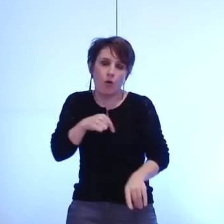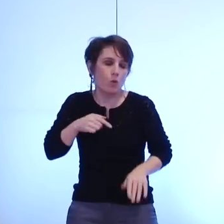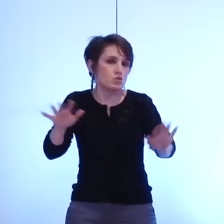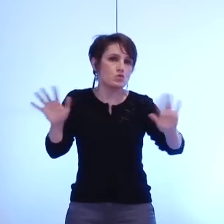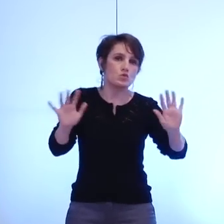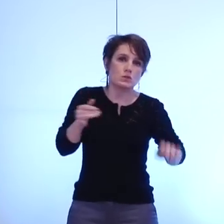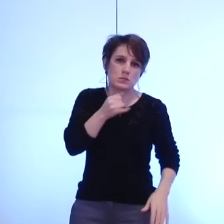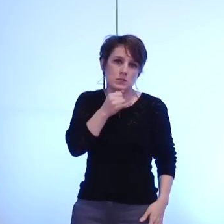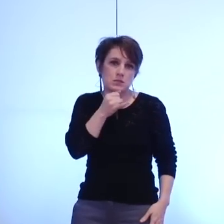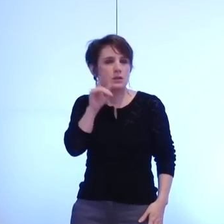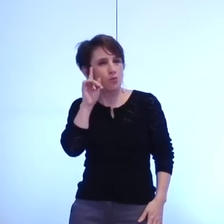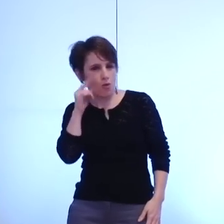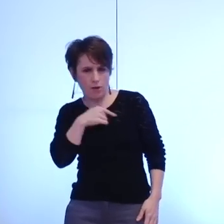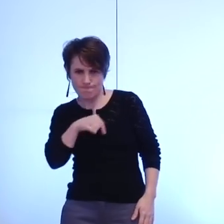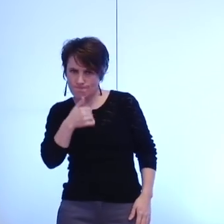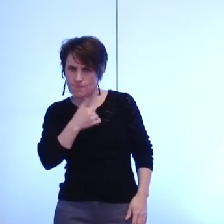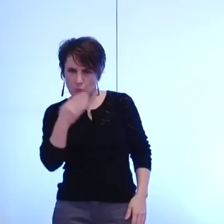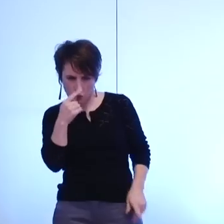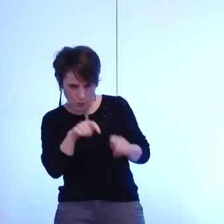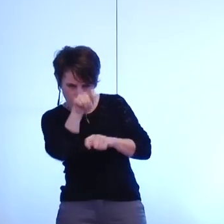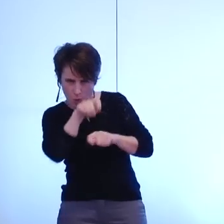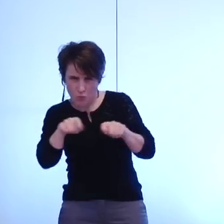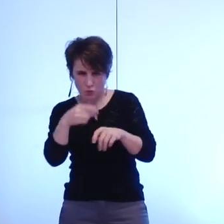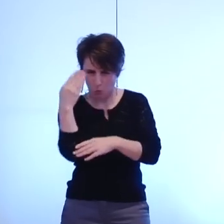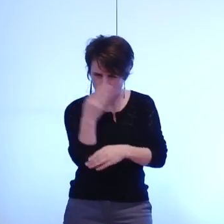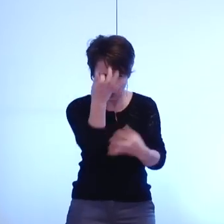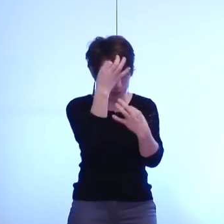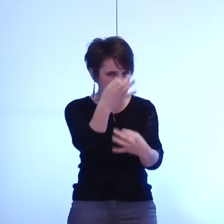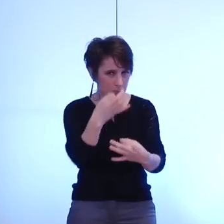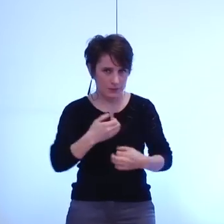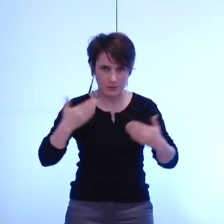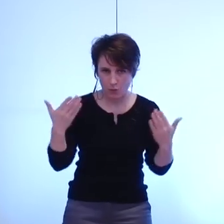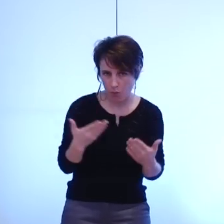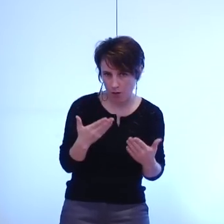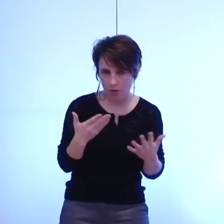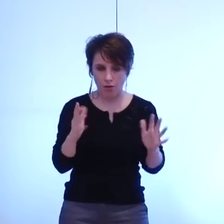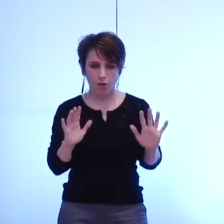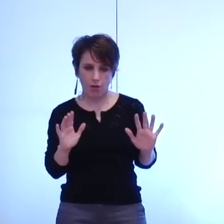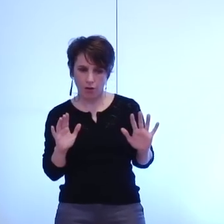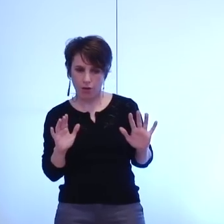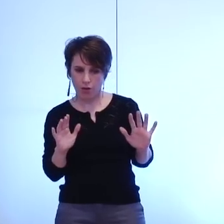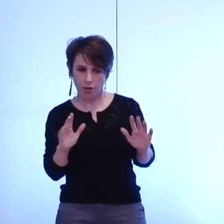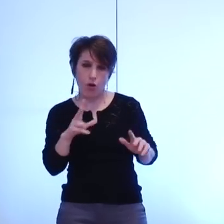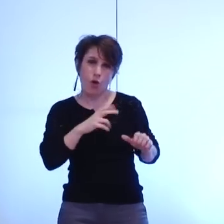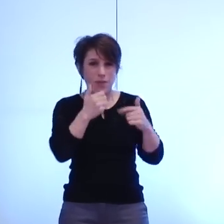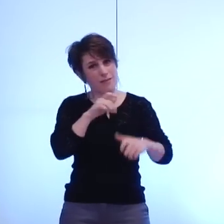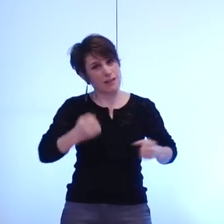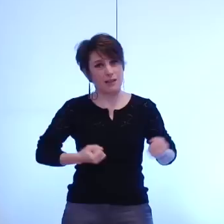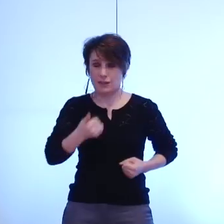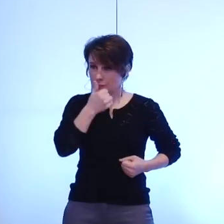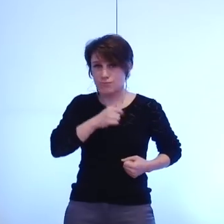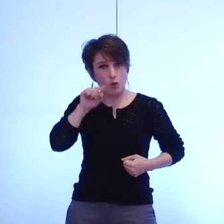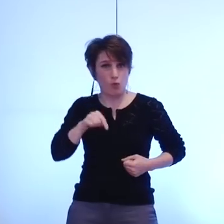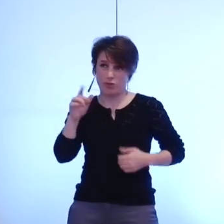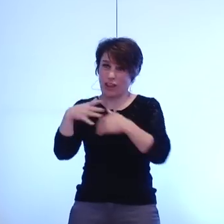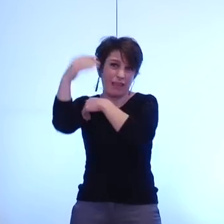marché pour pouvoir mesurer précisément ce qui devait être installé, ce qui doit être nécessairement externalisé également. Les